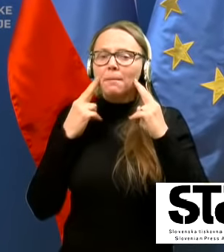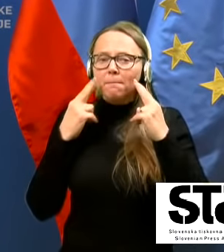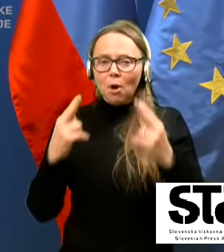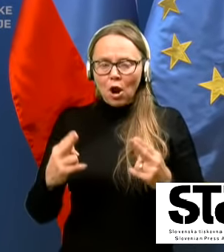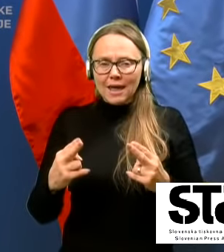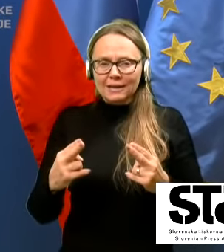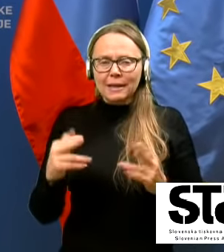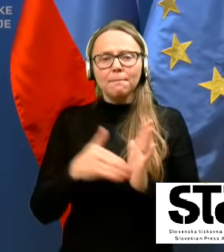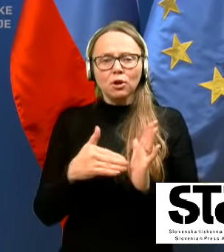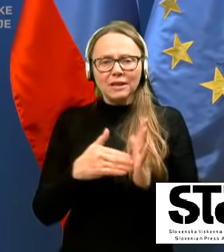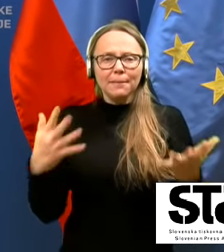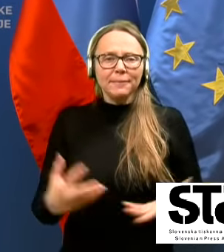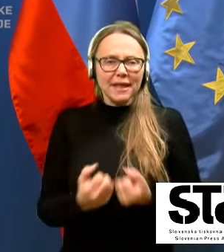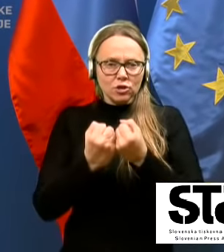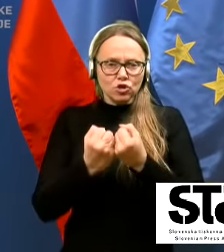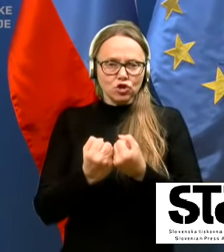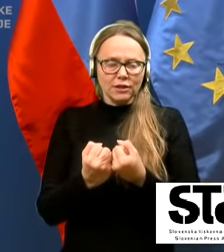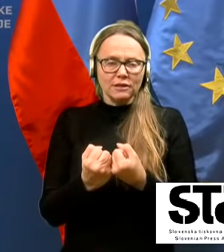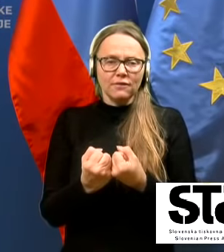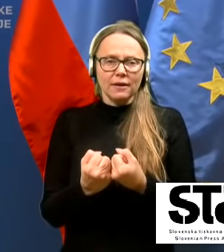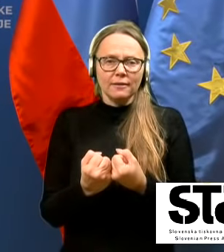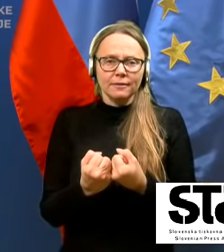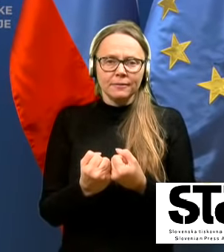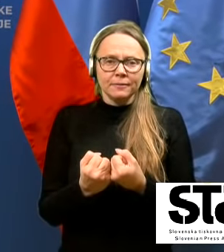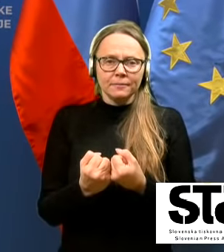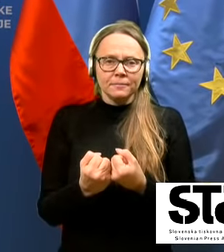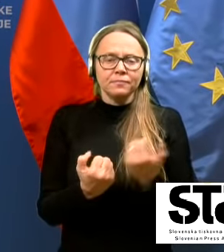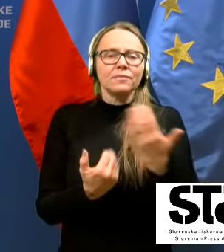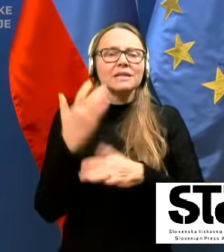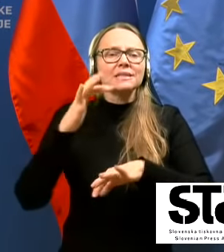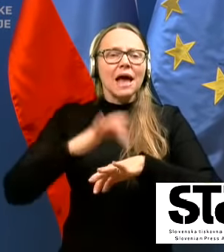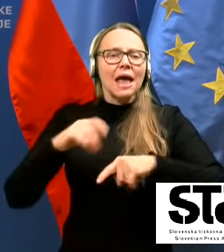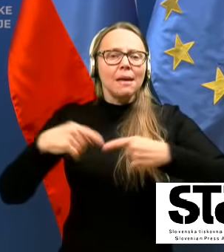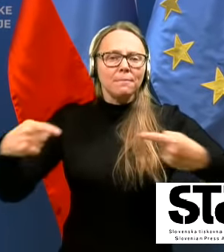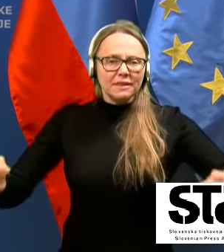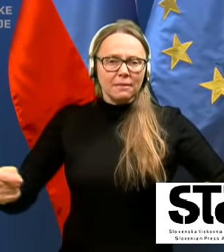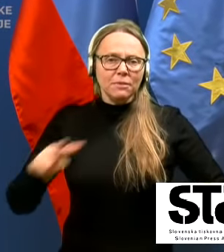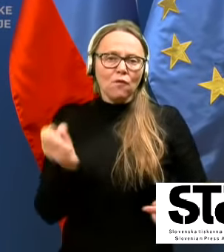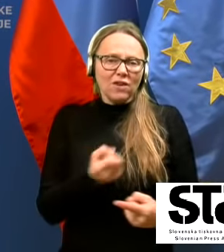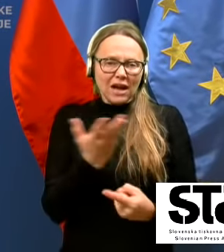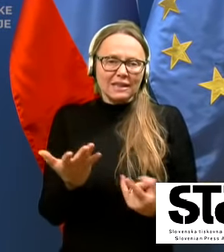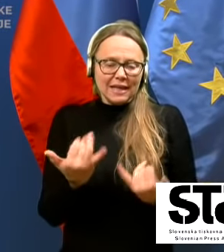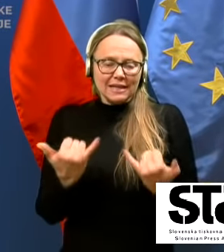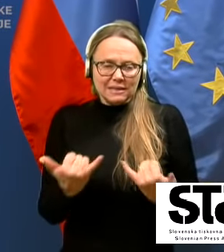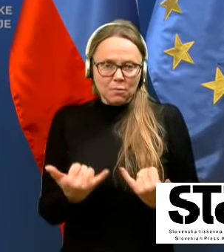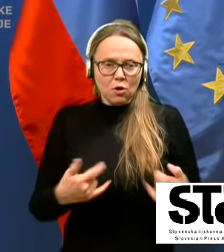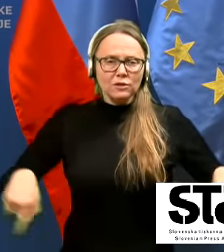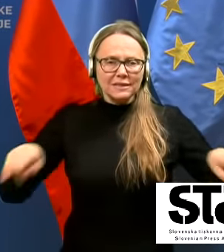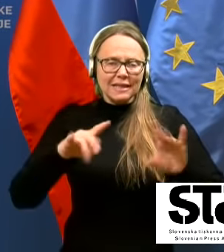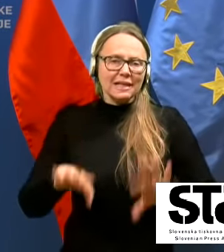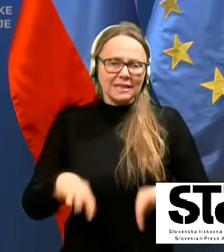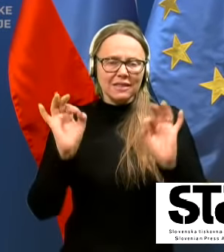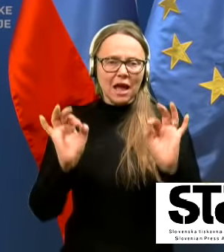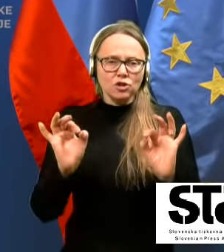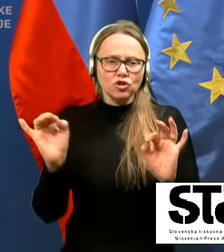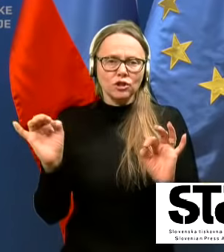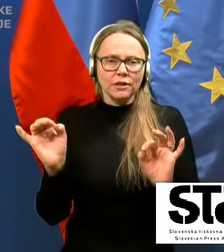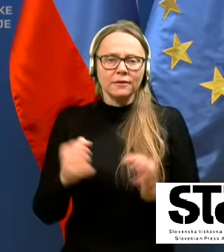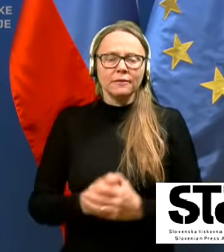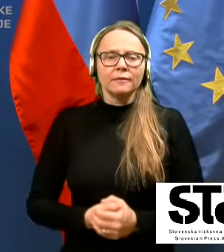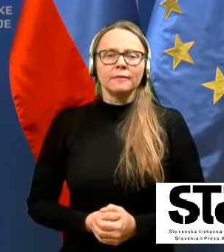predvsem pa potrebne rešitve za epidemija, v kateri smo se znašli in ki predstavlja sveda